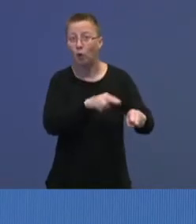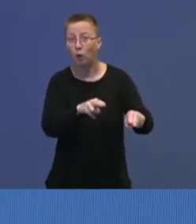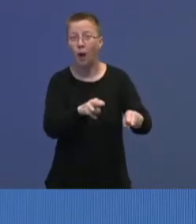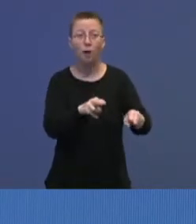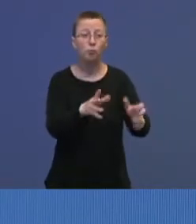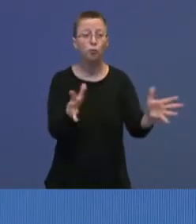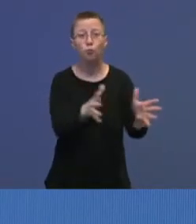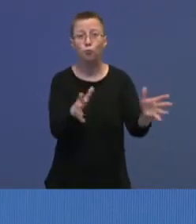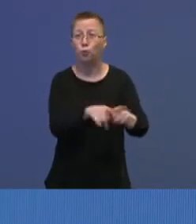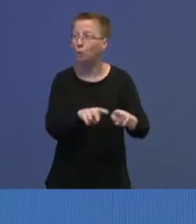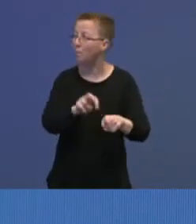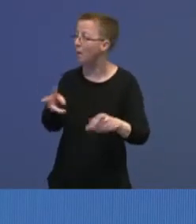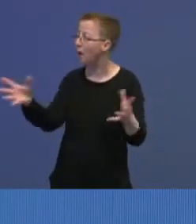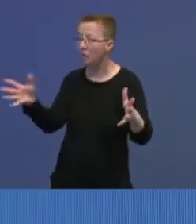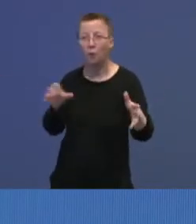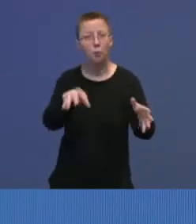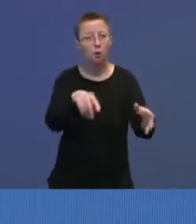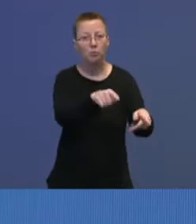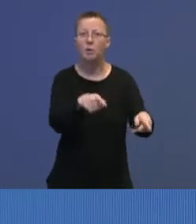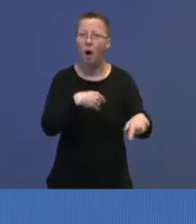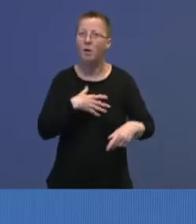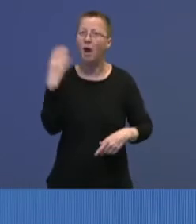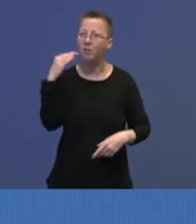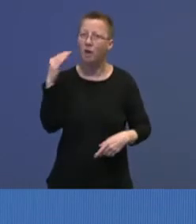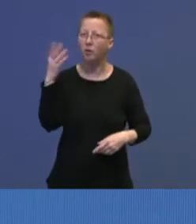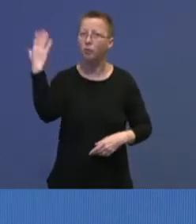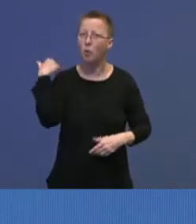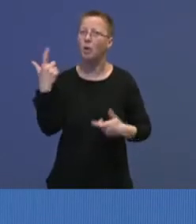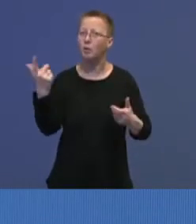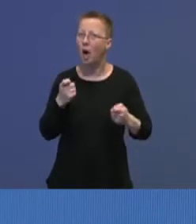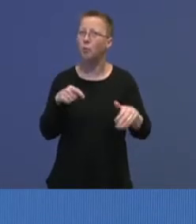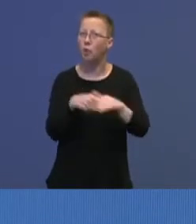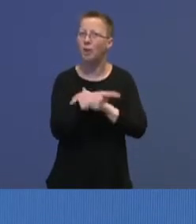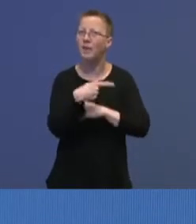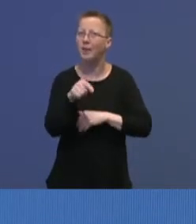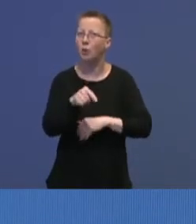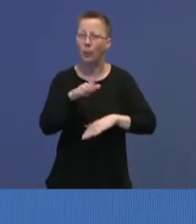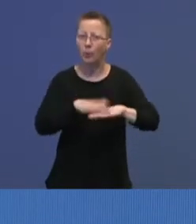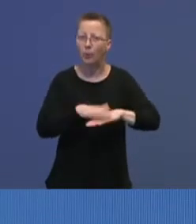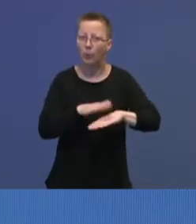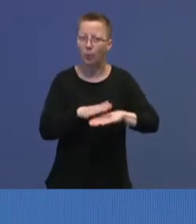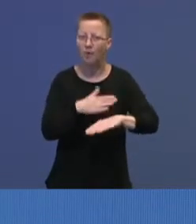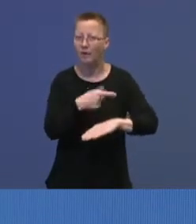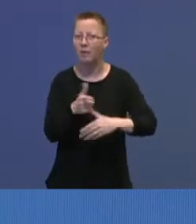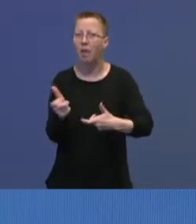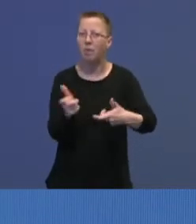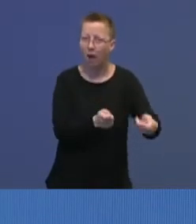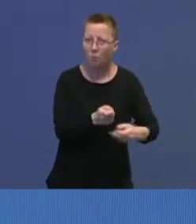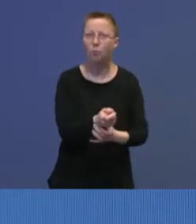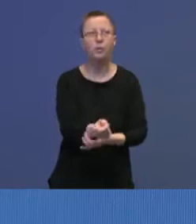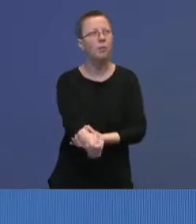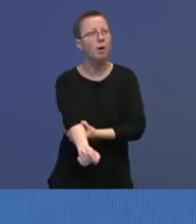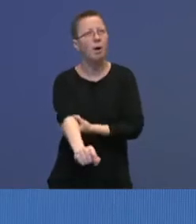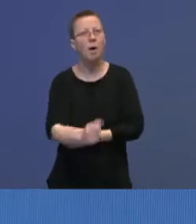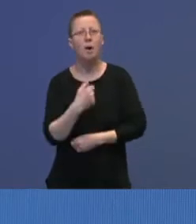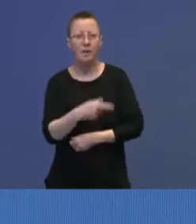størrelse med en god del andre. Har erfaring om å ha tatt imot flyktninger før. De forbereder seg nå til det de skal ta imot. De har